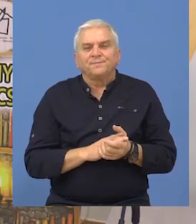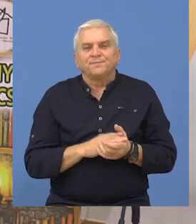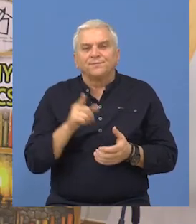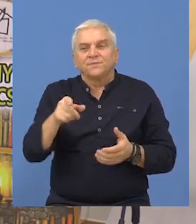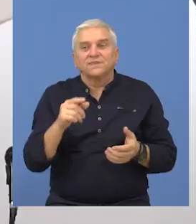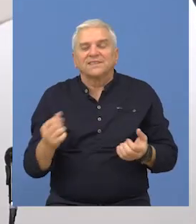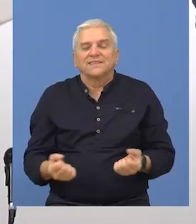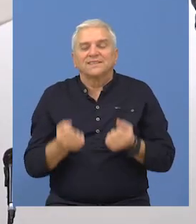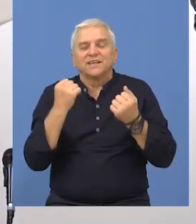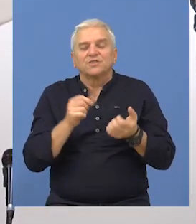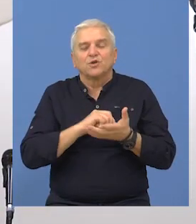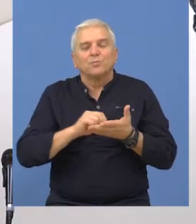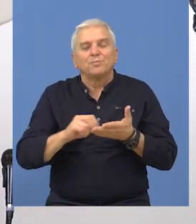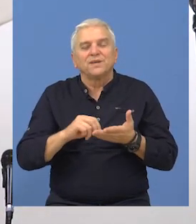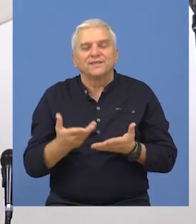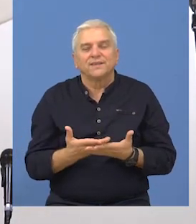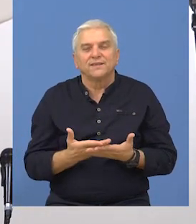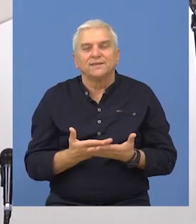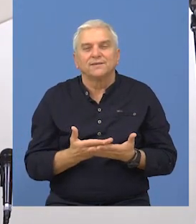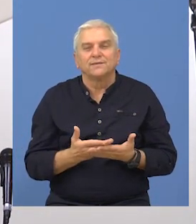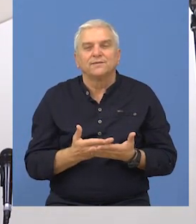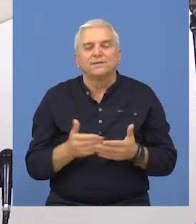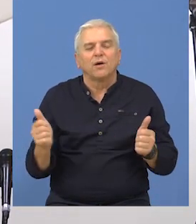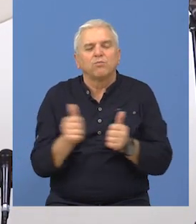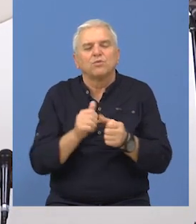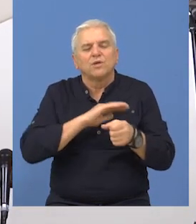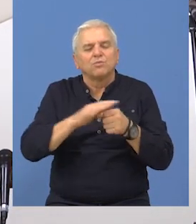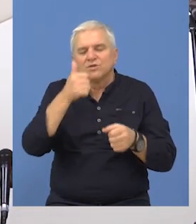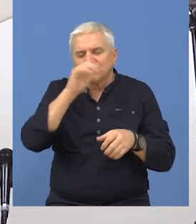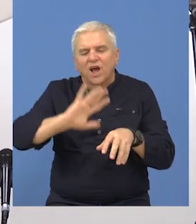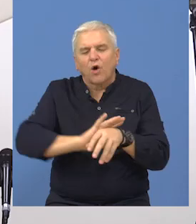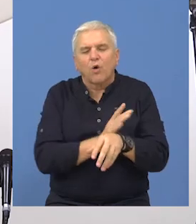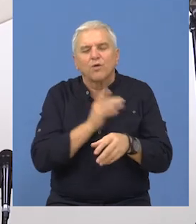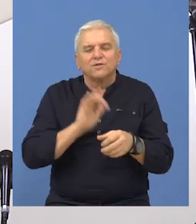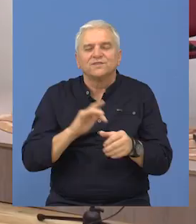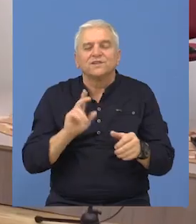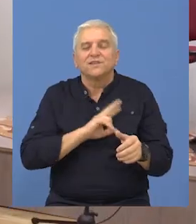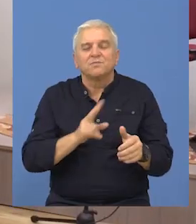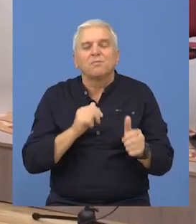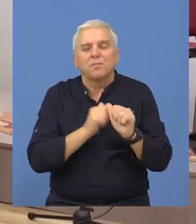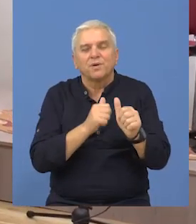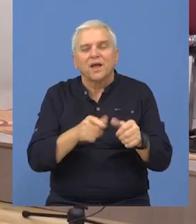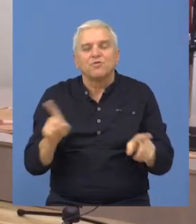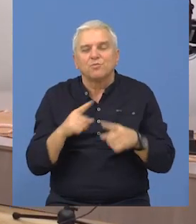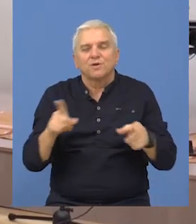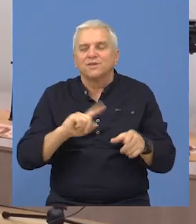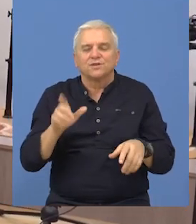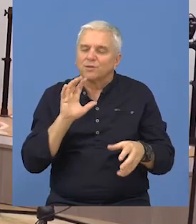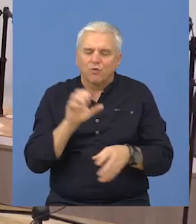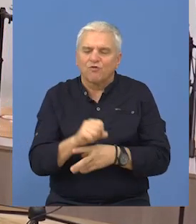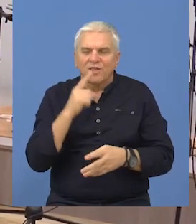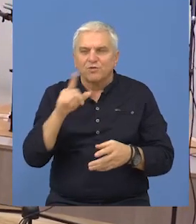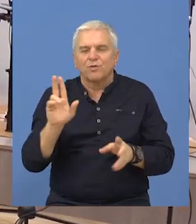pošto je dosta teško napisati u potpunosti ono što se osjeća i još da imam pratnju muzičku za mene, barem još nisam